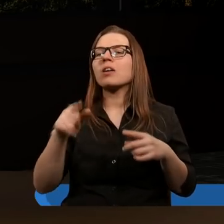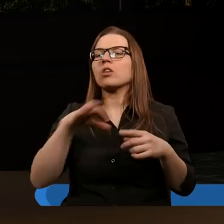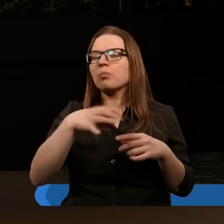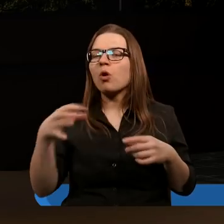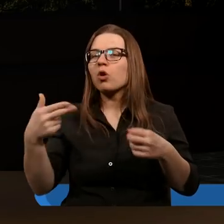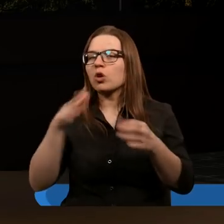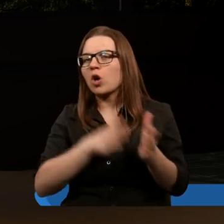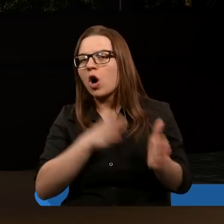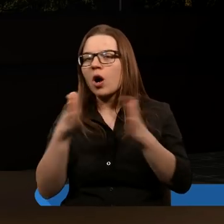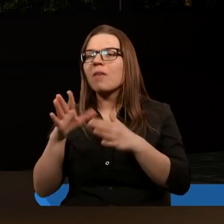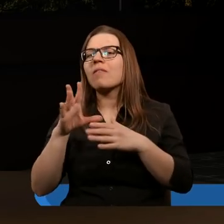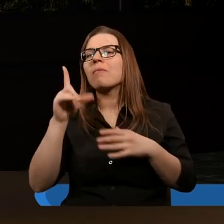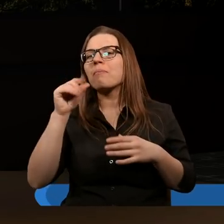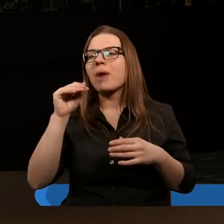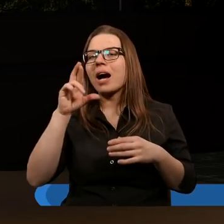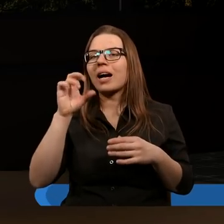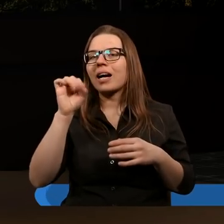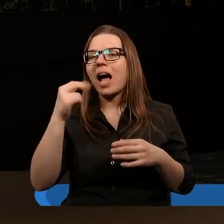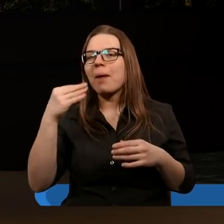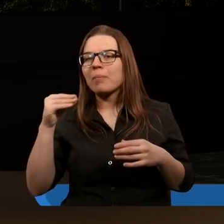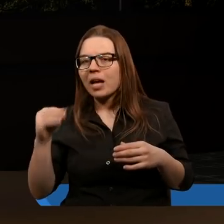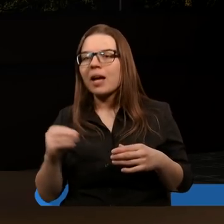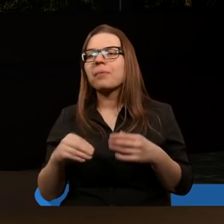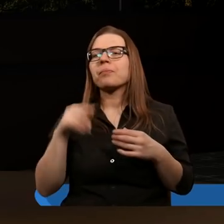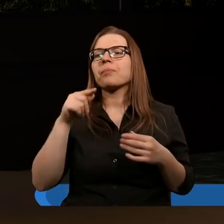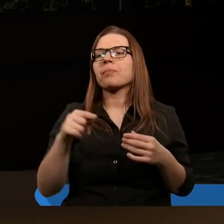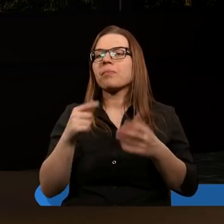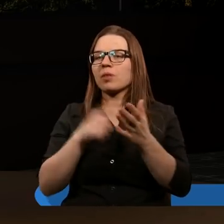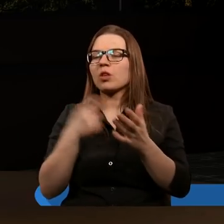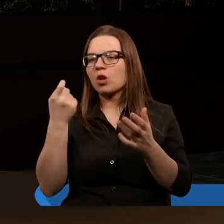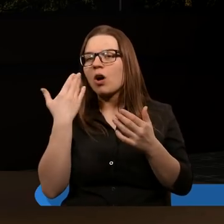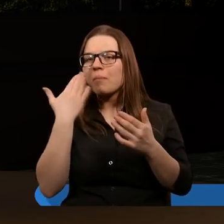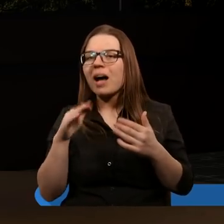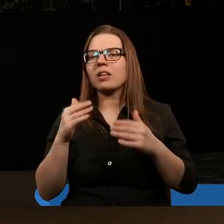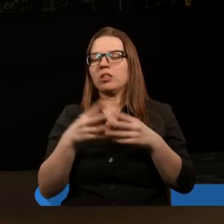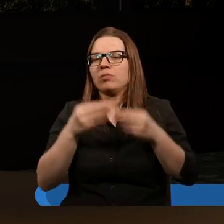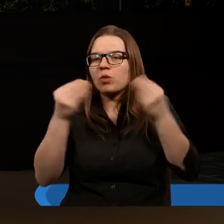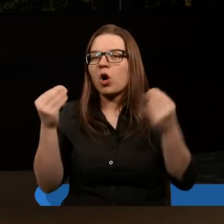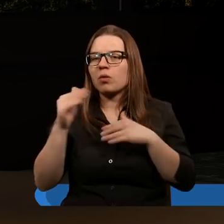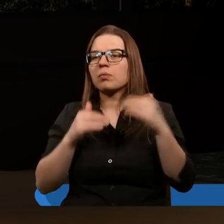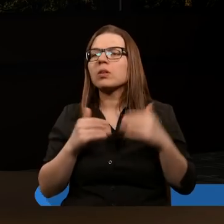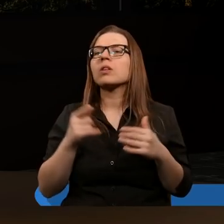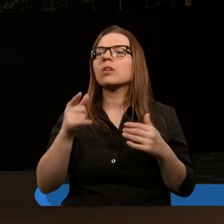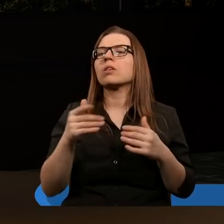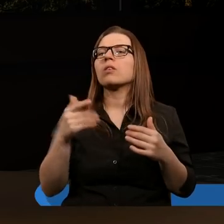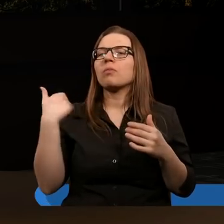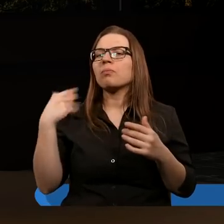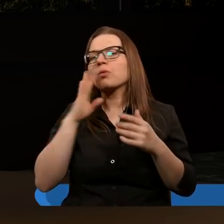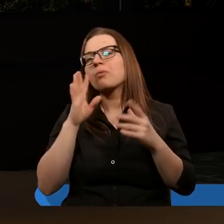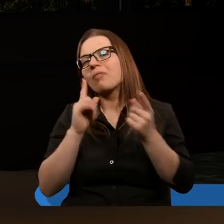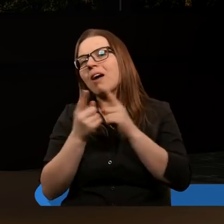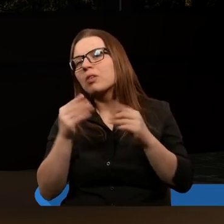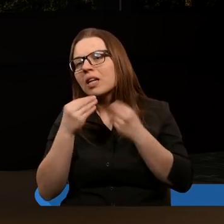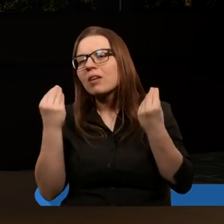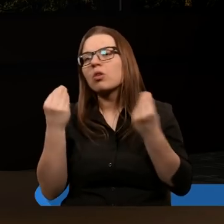zboru z kolei w pergamie. I tamten opis też jest trochę bardziej rozbudowany. Wchodzą fałszywe nauki.